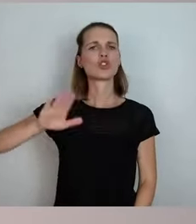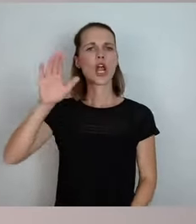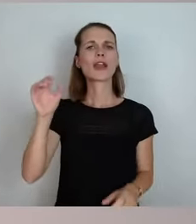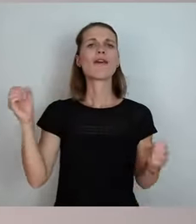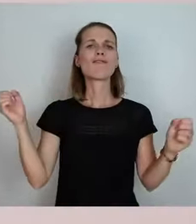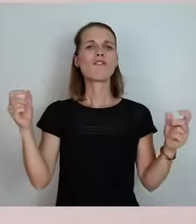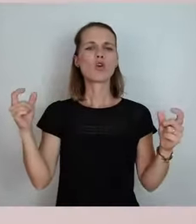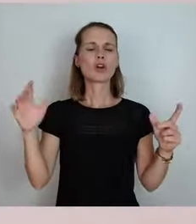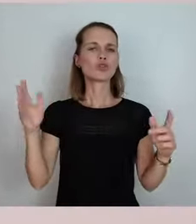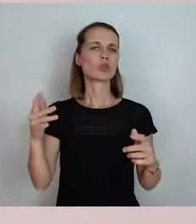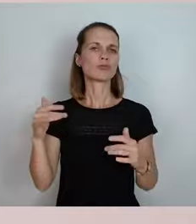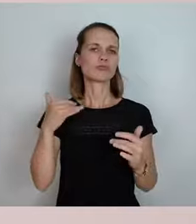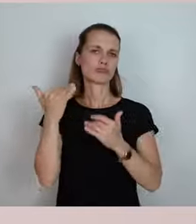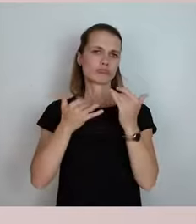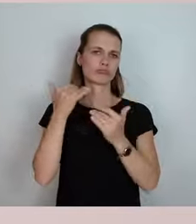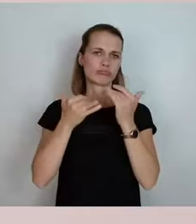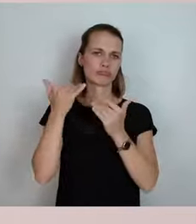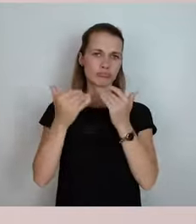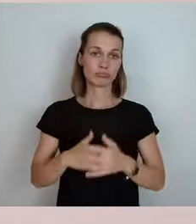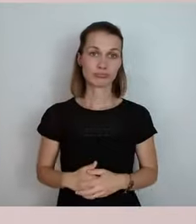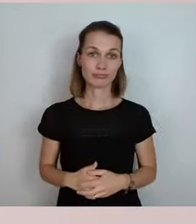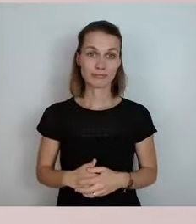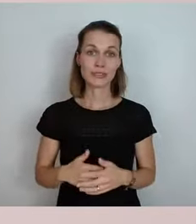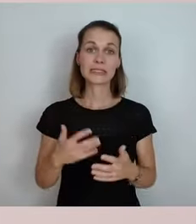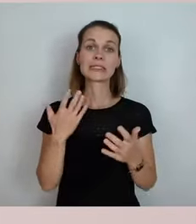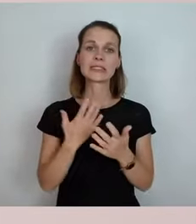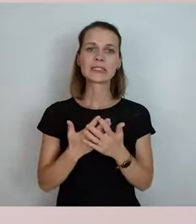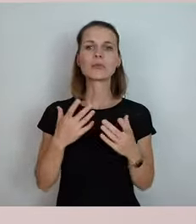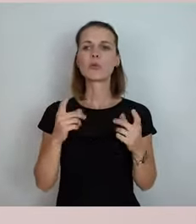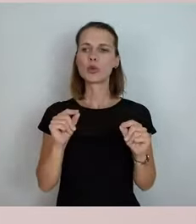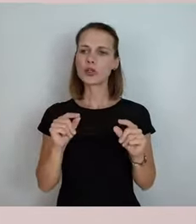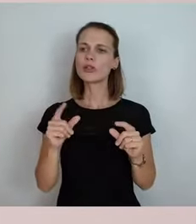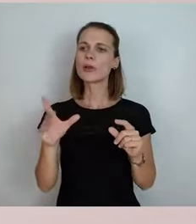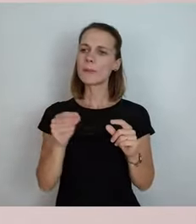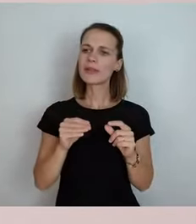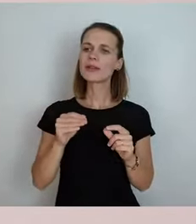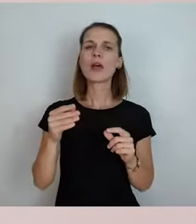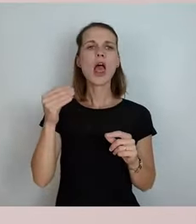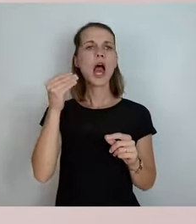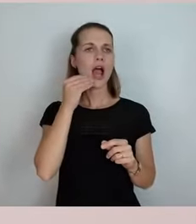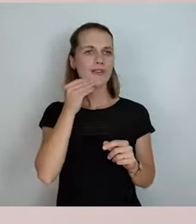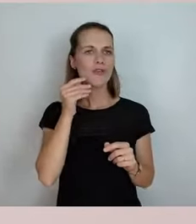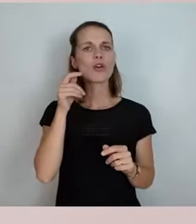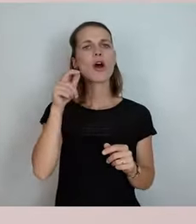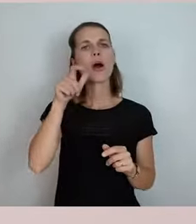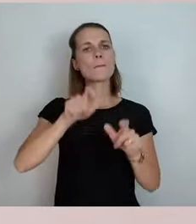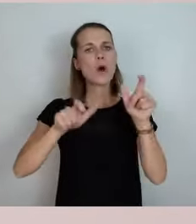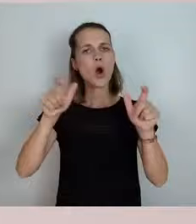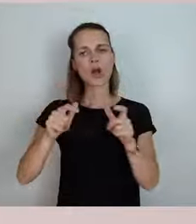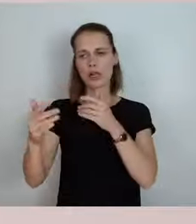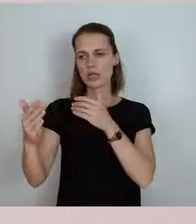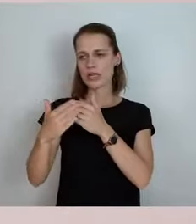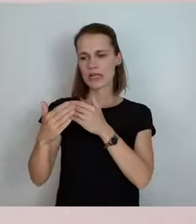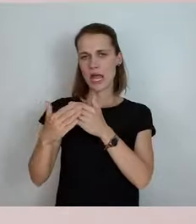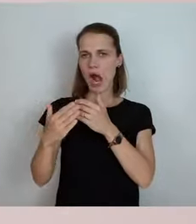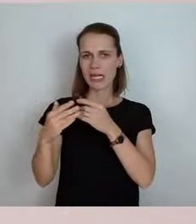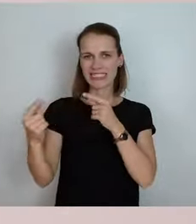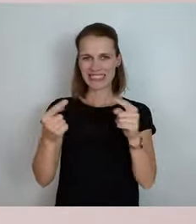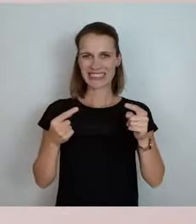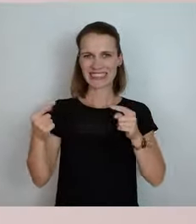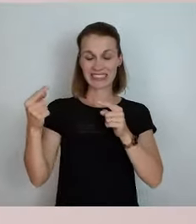Ja, also ganz basisnahe Diskussionen mit Einwohnern, mit Bürgern. Ganz herzlichen Dank.